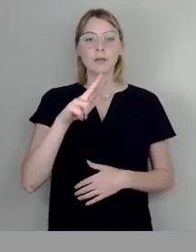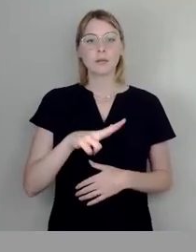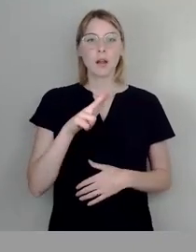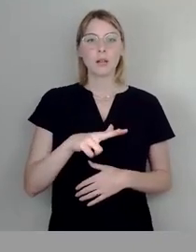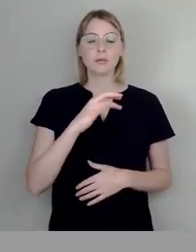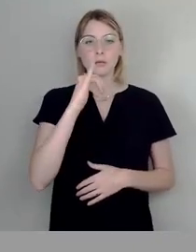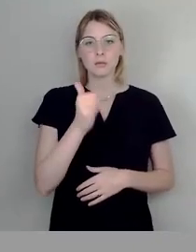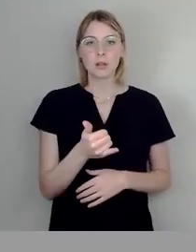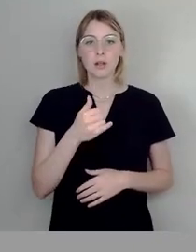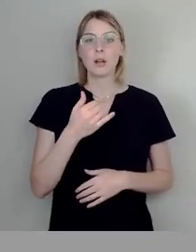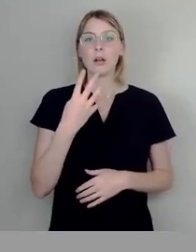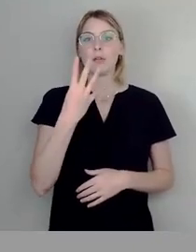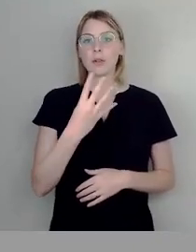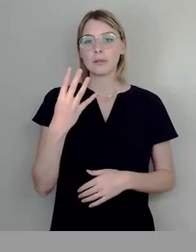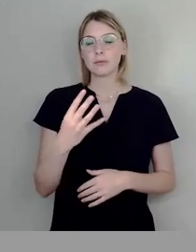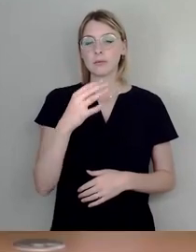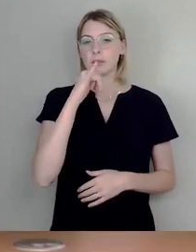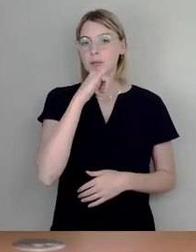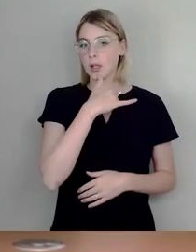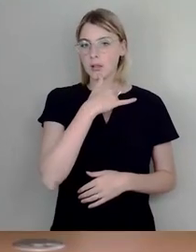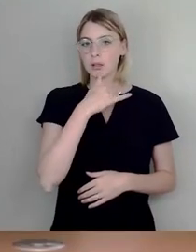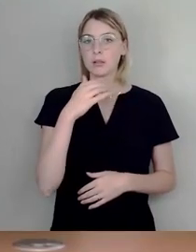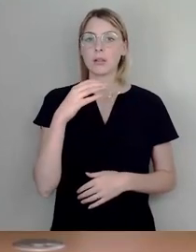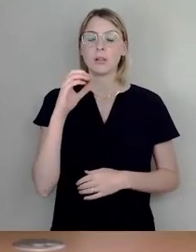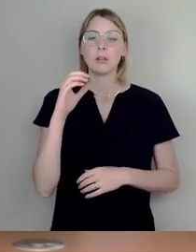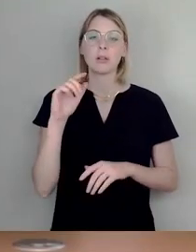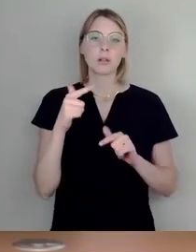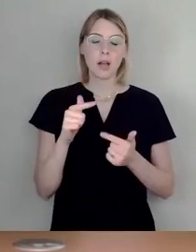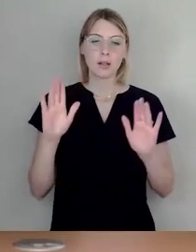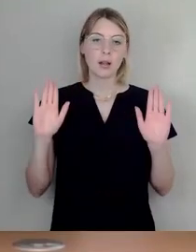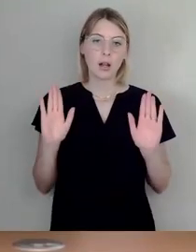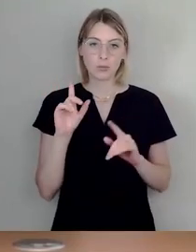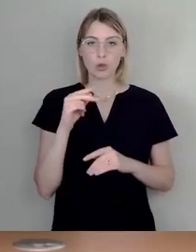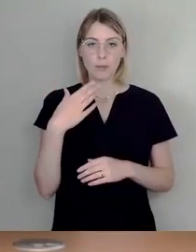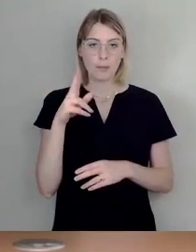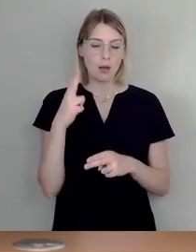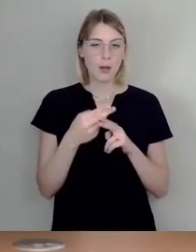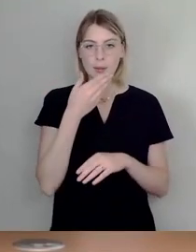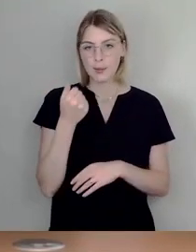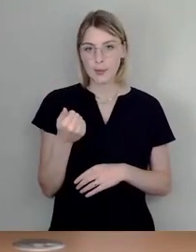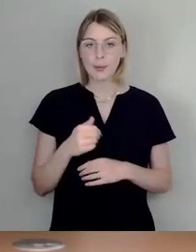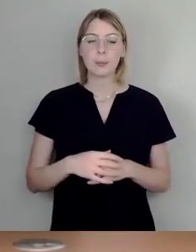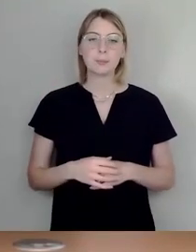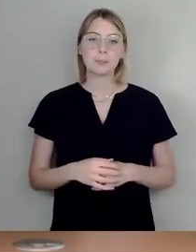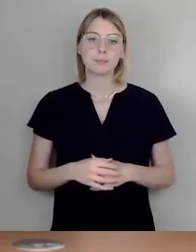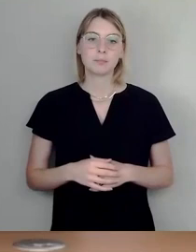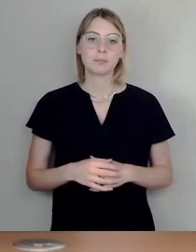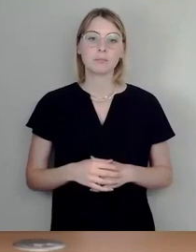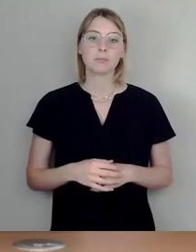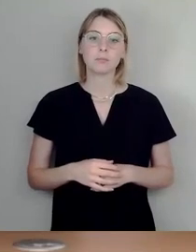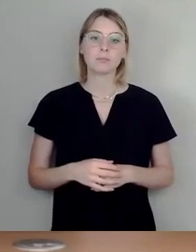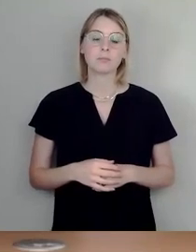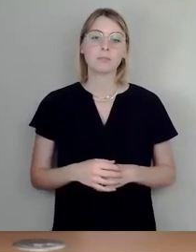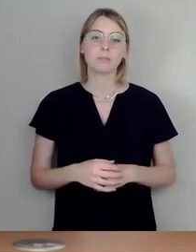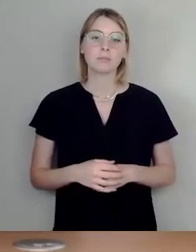Mit 13 Ja, 44 Nein, 0 Enthaltung. Keine Mehrheit bekommen. Und dann würden wir jetzt den